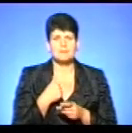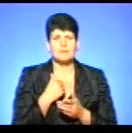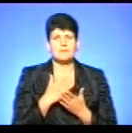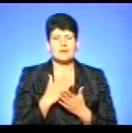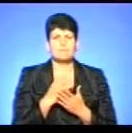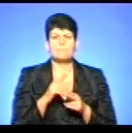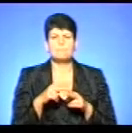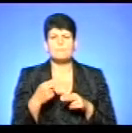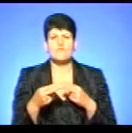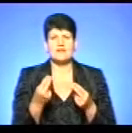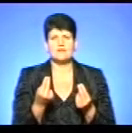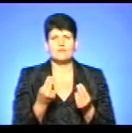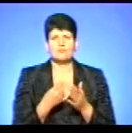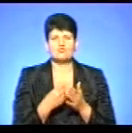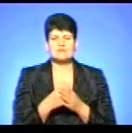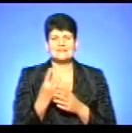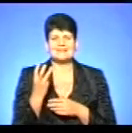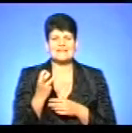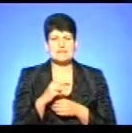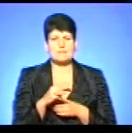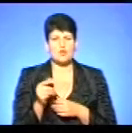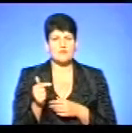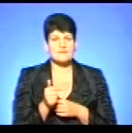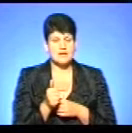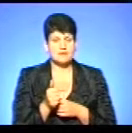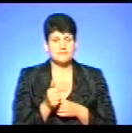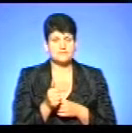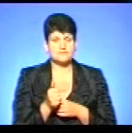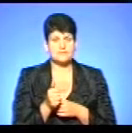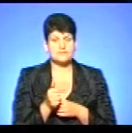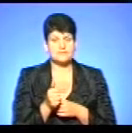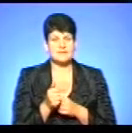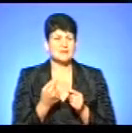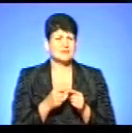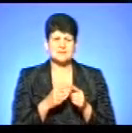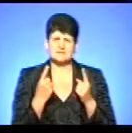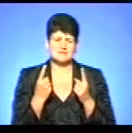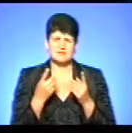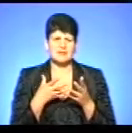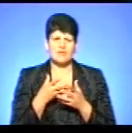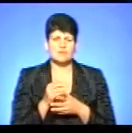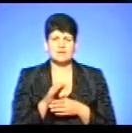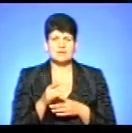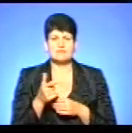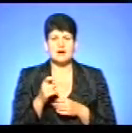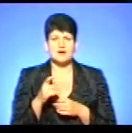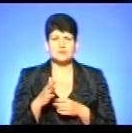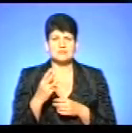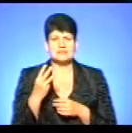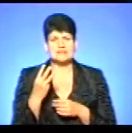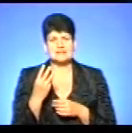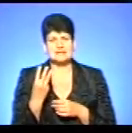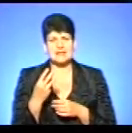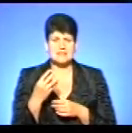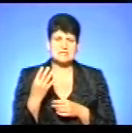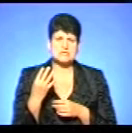повернення в бюджет 300 млн грн. І суттєво воно не вплине, якщо в кубах газу це десь 30-40, залежно